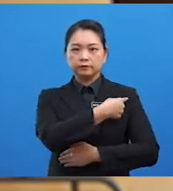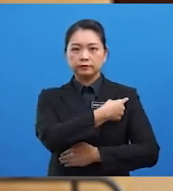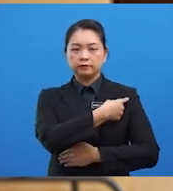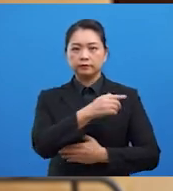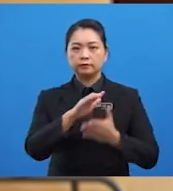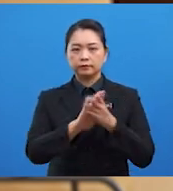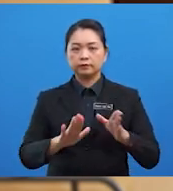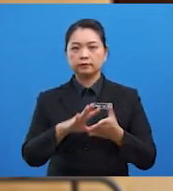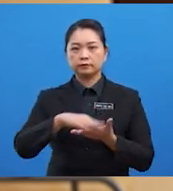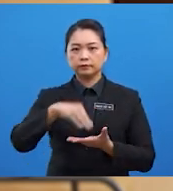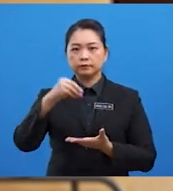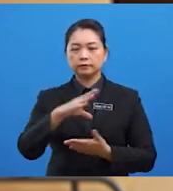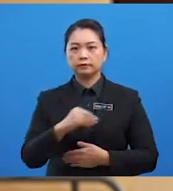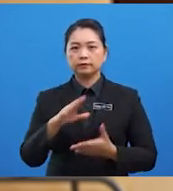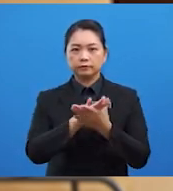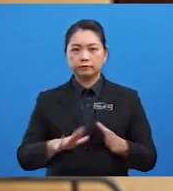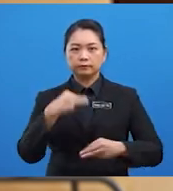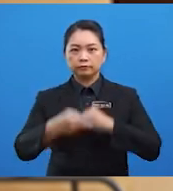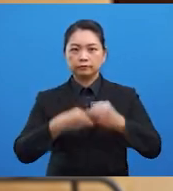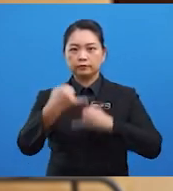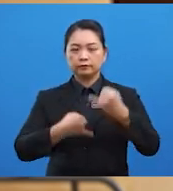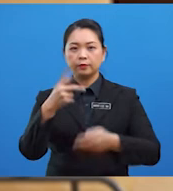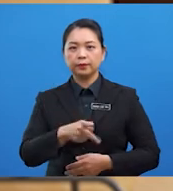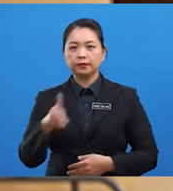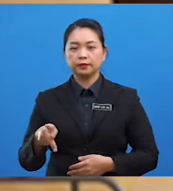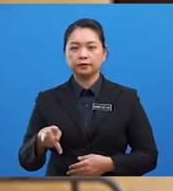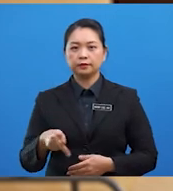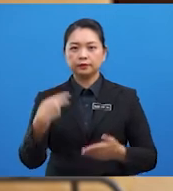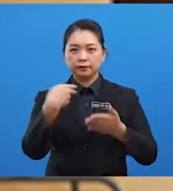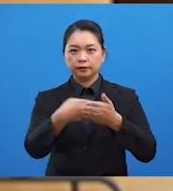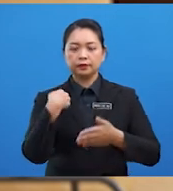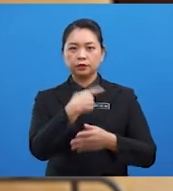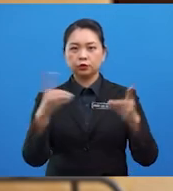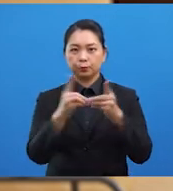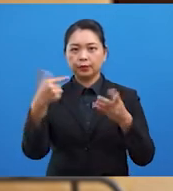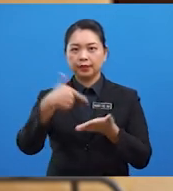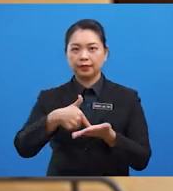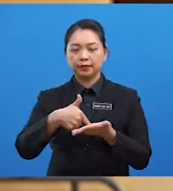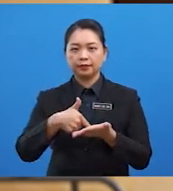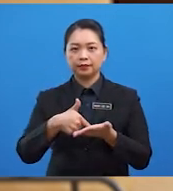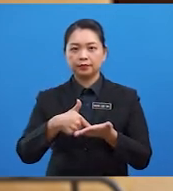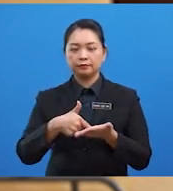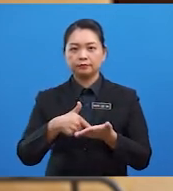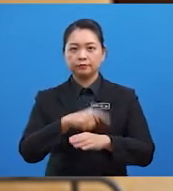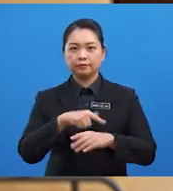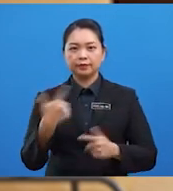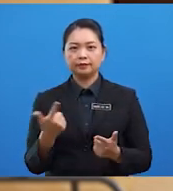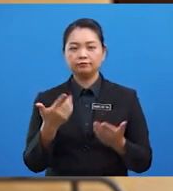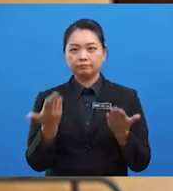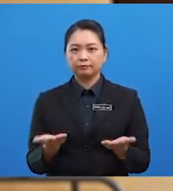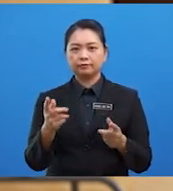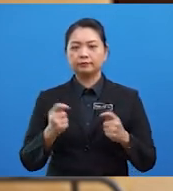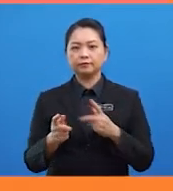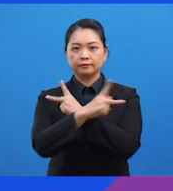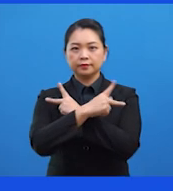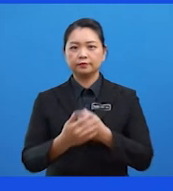belajar dan selamat maju jaya pelajar-pelajar sehingga kita berjumpa lagi di waktu lain sekian terima kasih